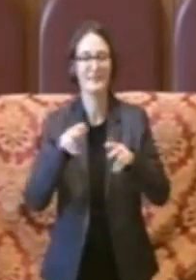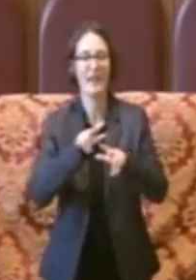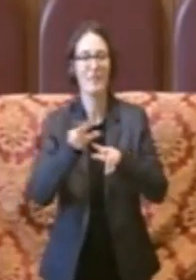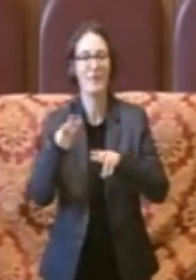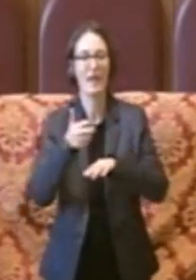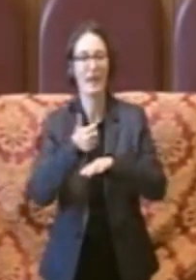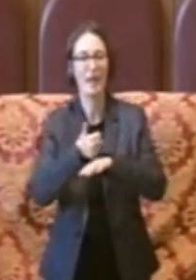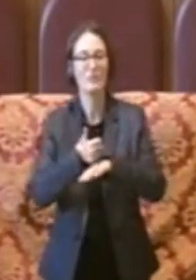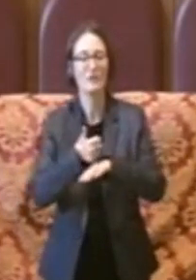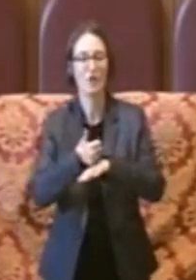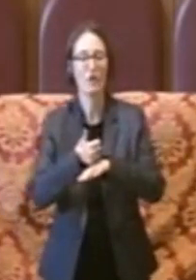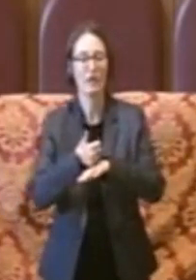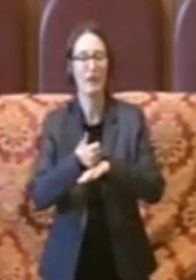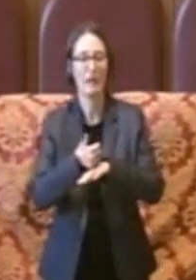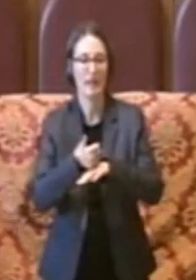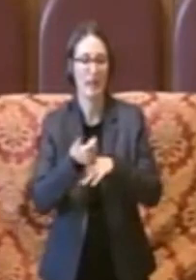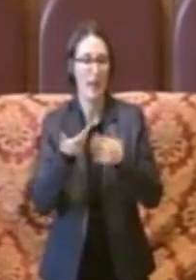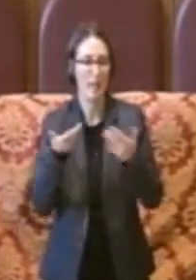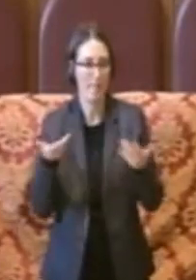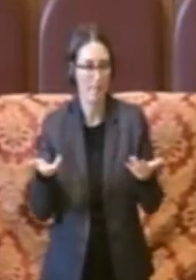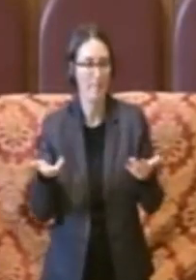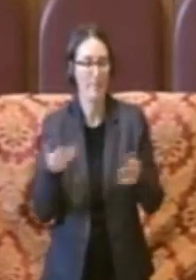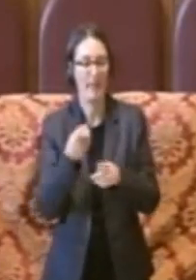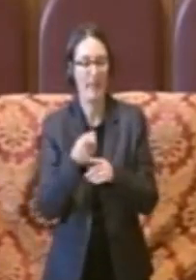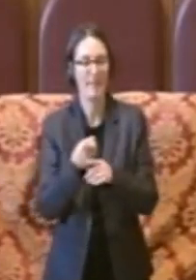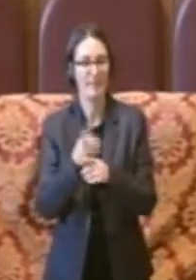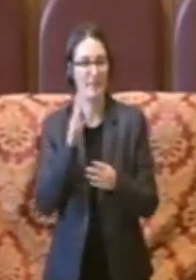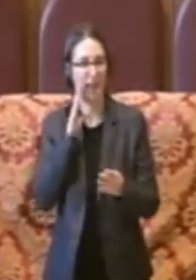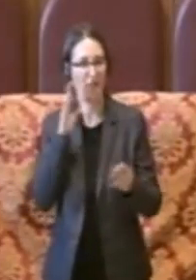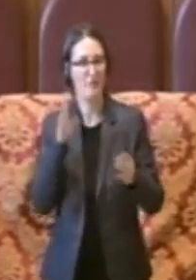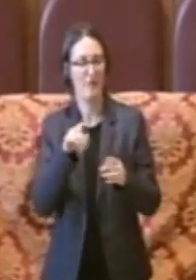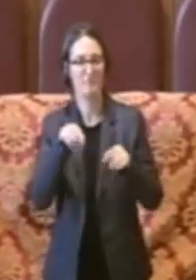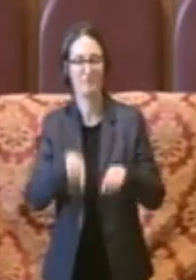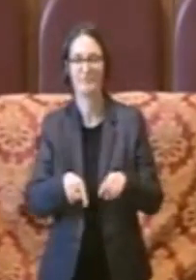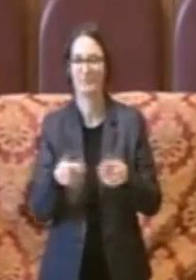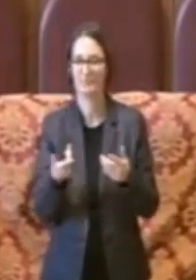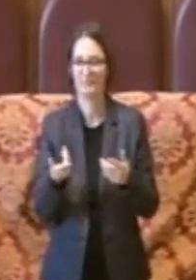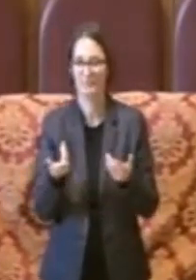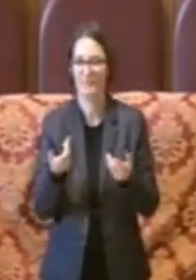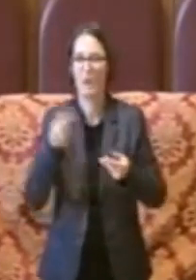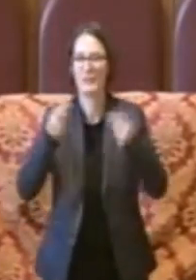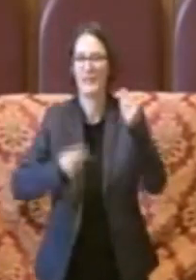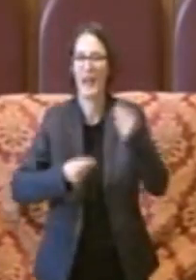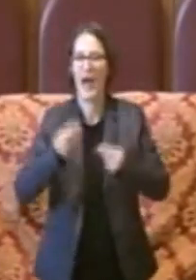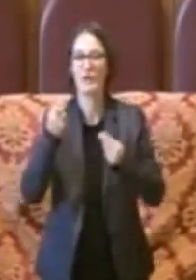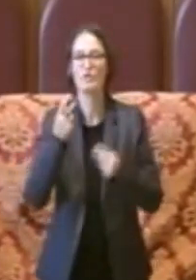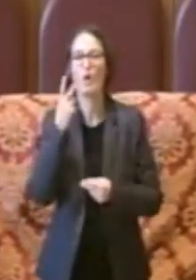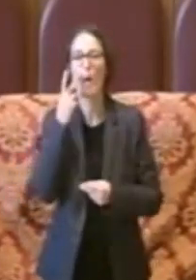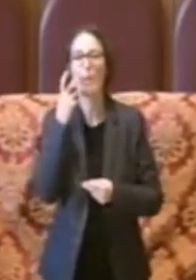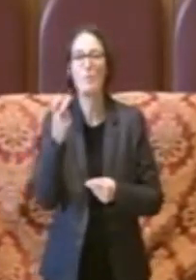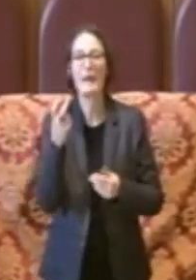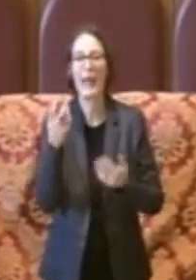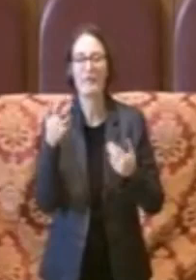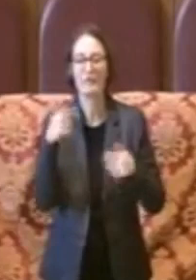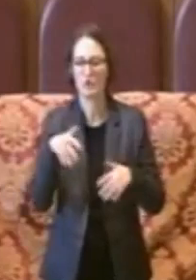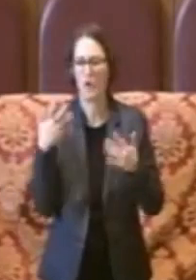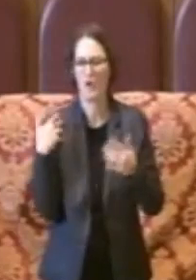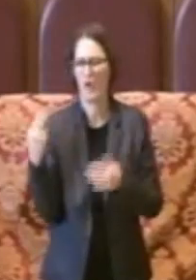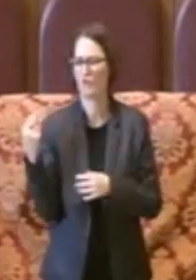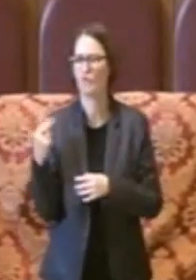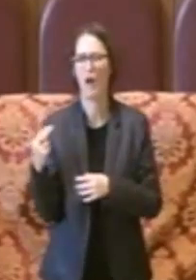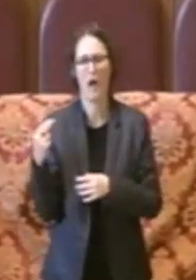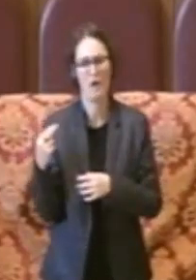ulteriore bilancio di previsione dopo alcuni anni che oramai siamo